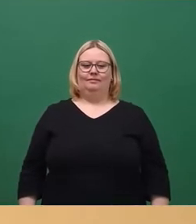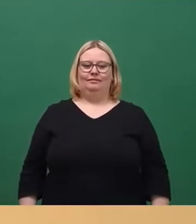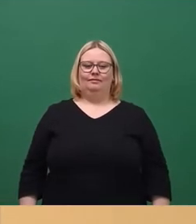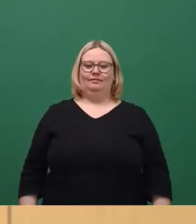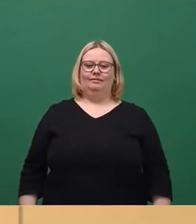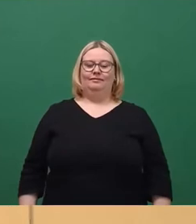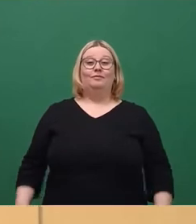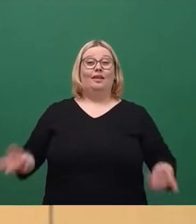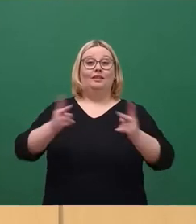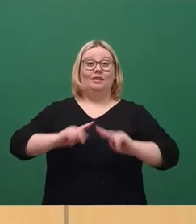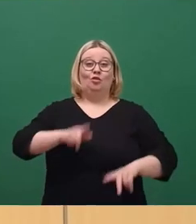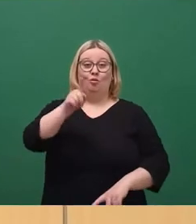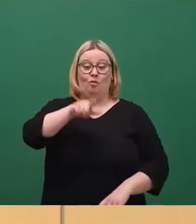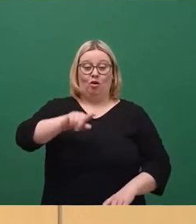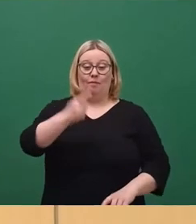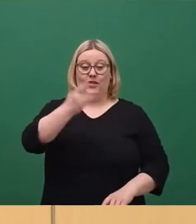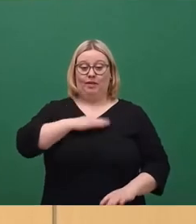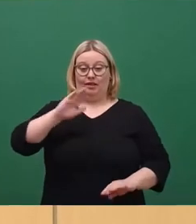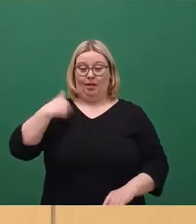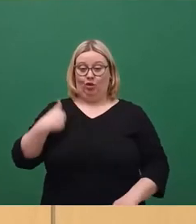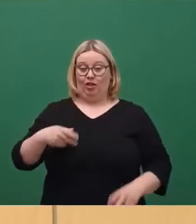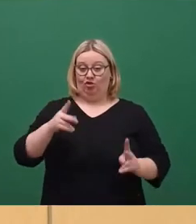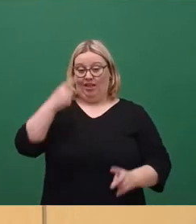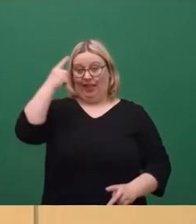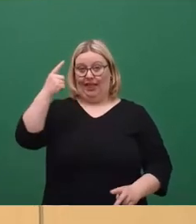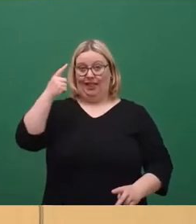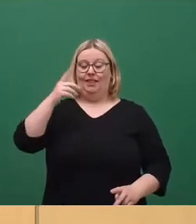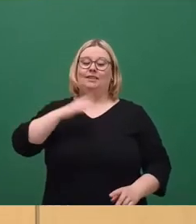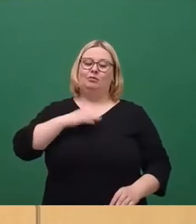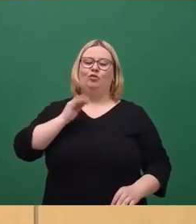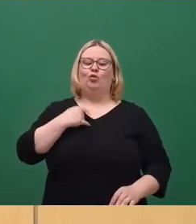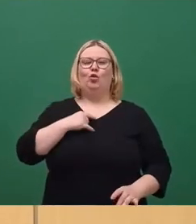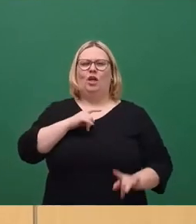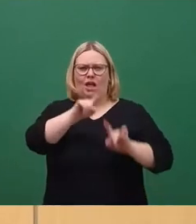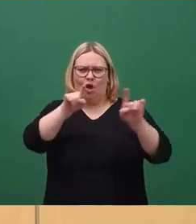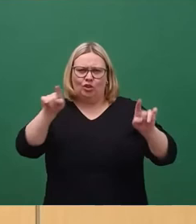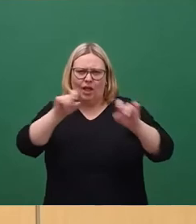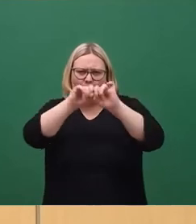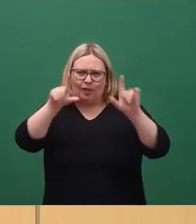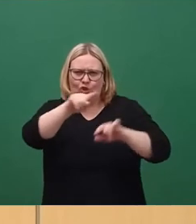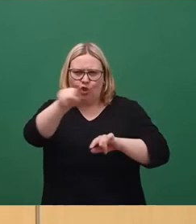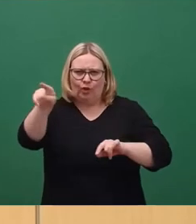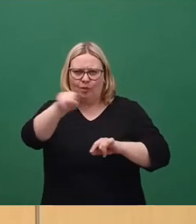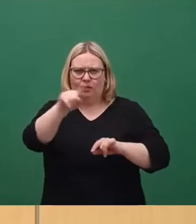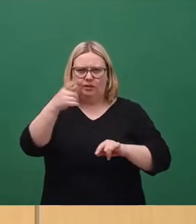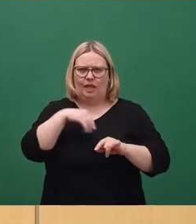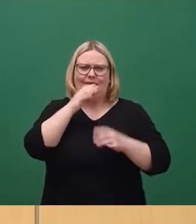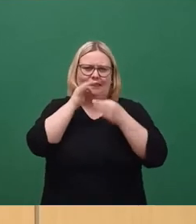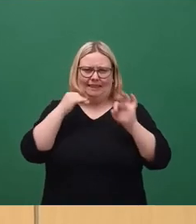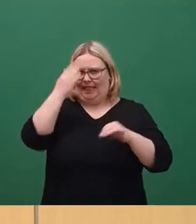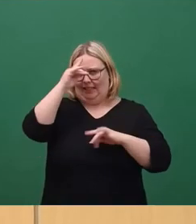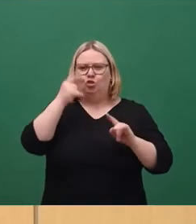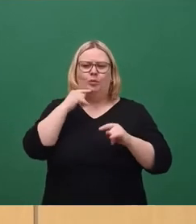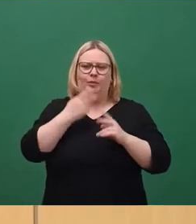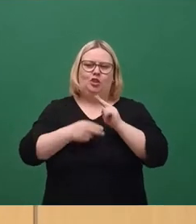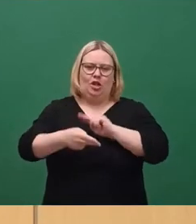Sehr geehrter Herr Oberbürgermeister, meine Damen und Herren Stadträte. Ich hole jetzt mal für die Außenstehenden, die am Bildschirm sitzen und nicht... Vielleicht für die Details kennen ein bisschen mehr aus.